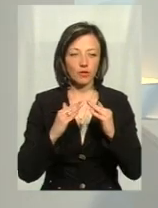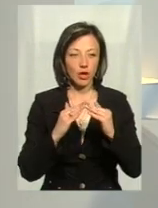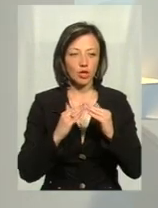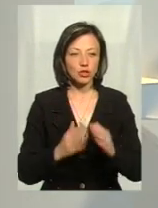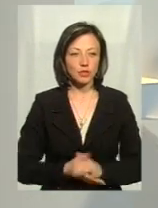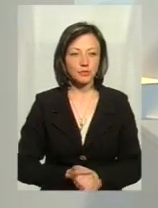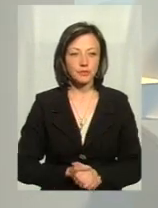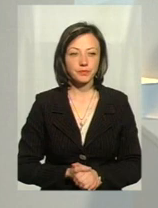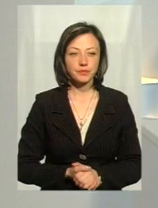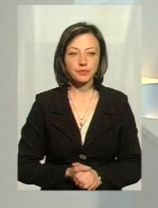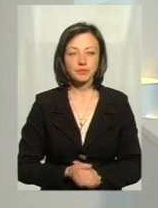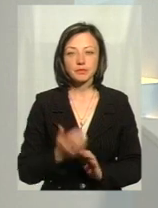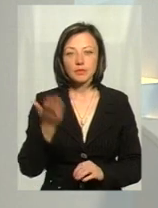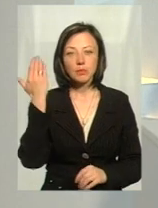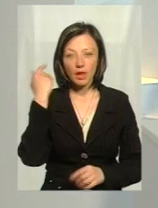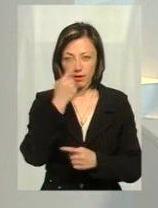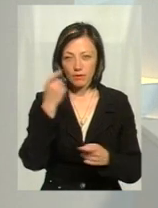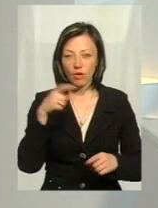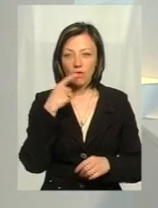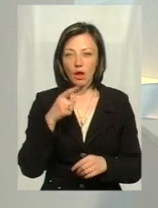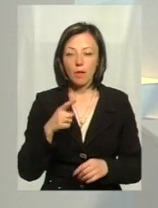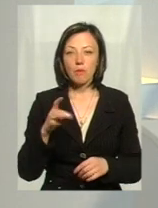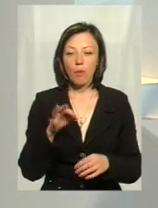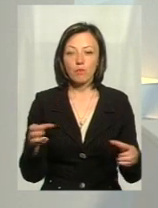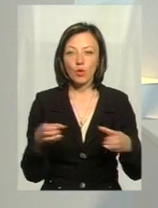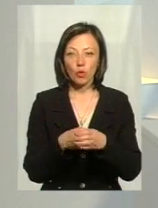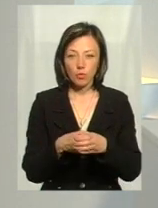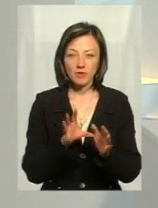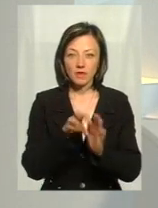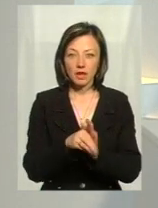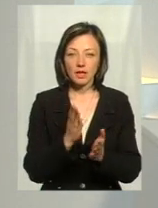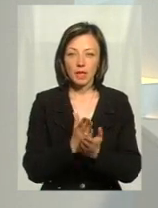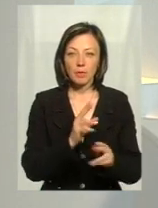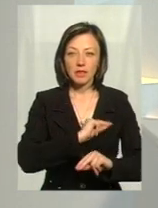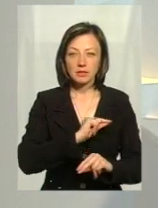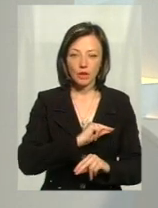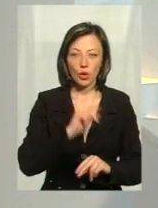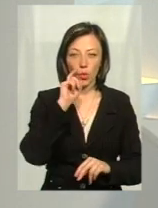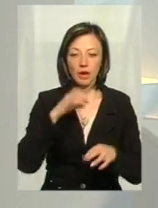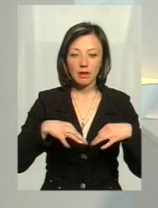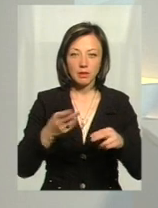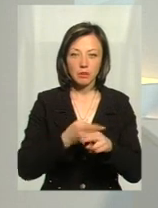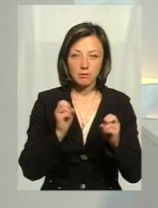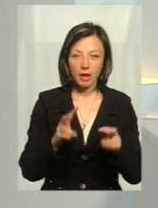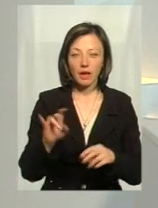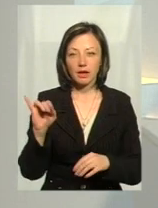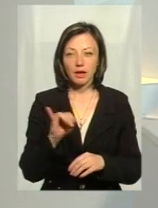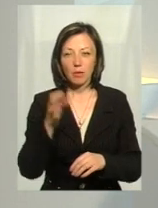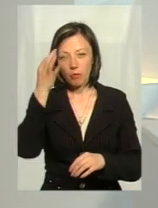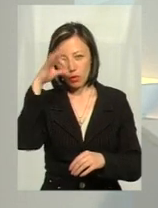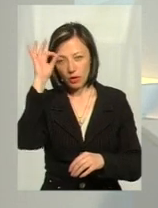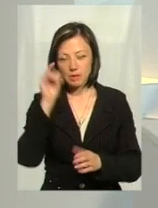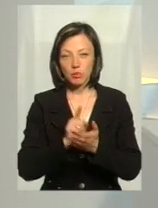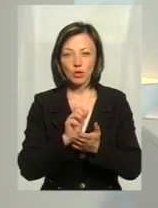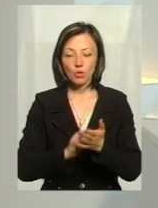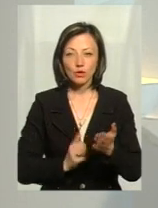Пане Віталію, у попередньому ефірі ви говорили про мобільні групи. В складі яких є і працівники Укртрансбезпеки, і поліції, і